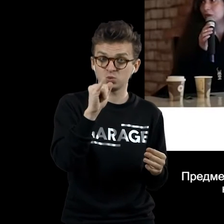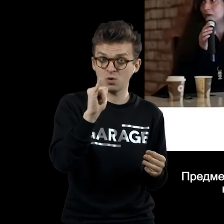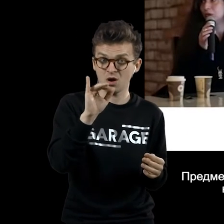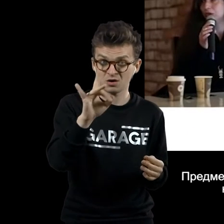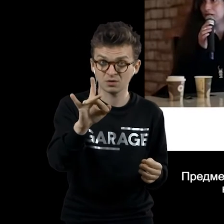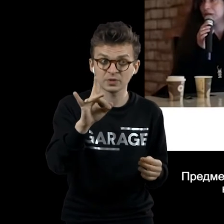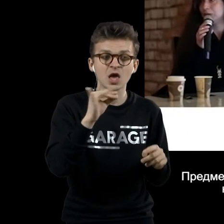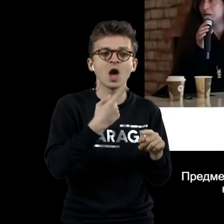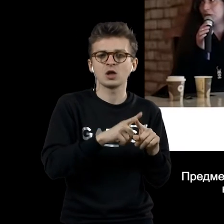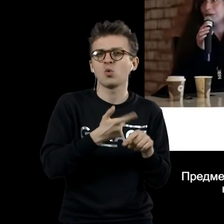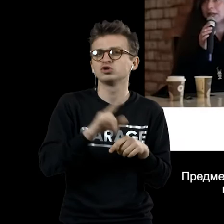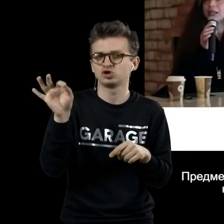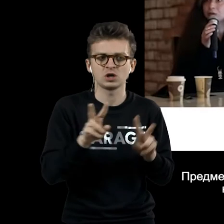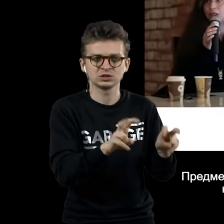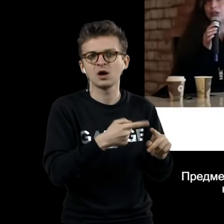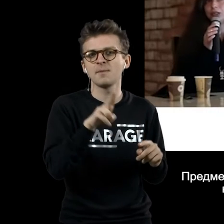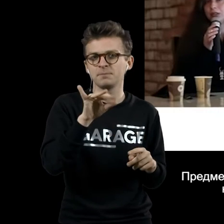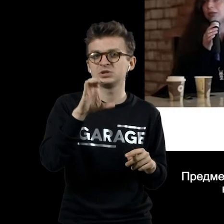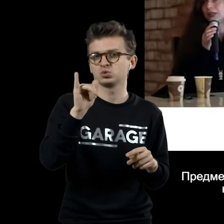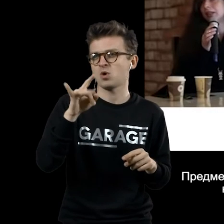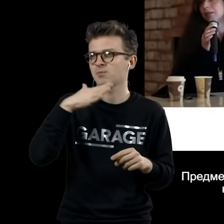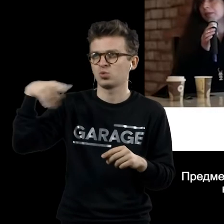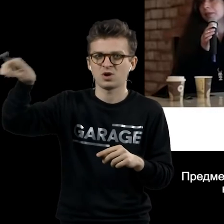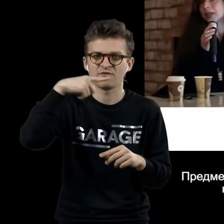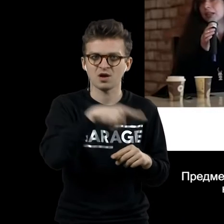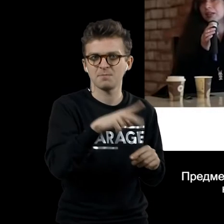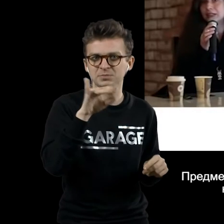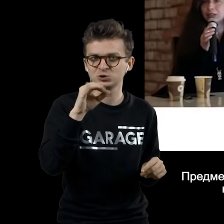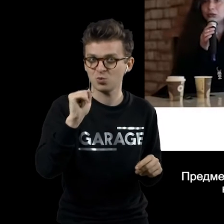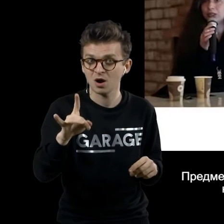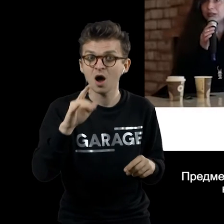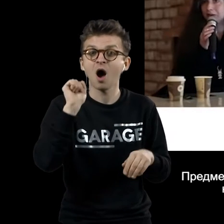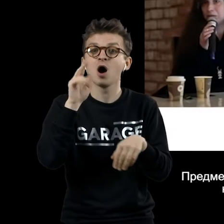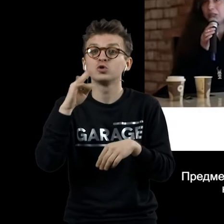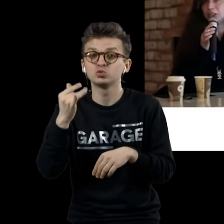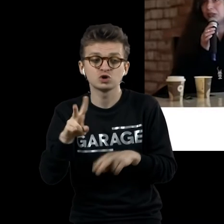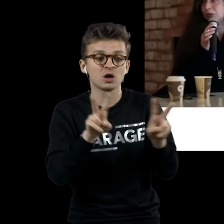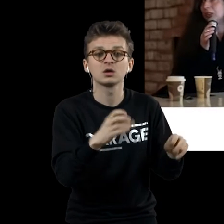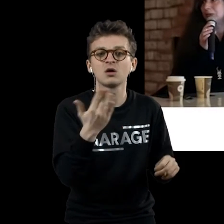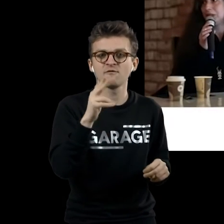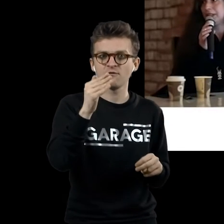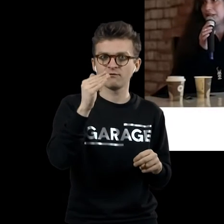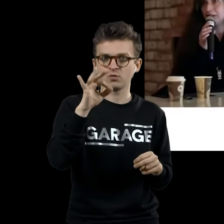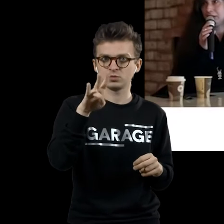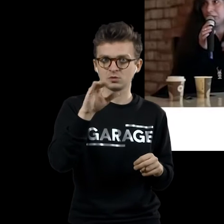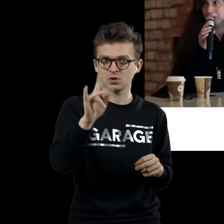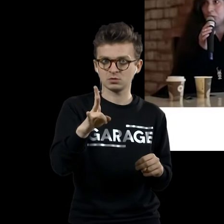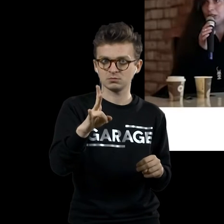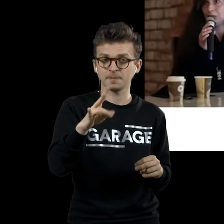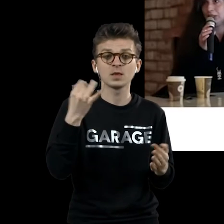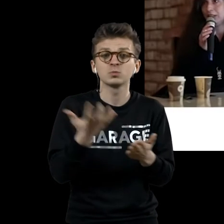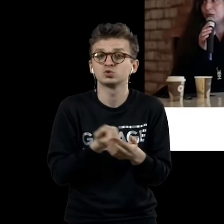достаточно часто эту работу называют писсуаром, Дюшан ее называют фонтаном. То есть это, прежде всего, это изменение,